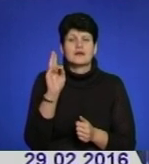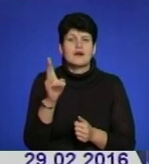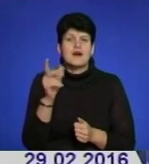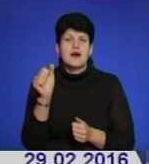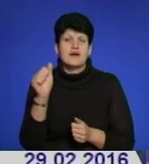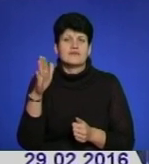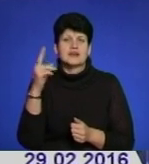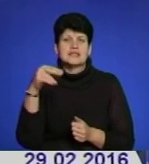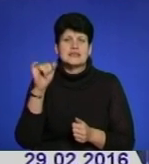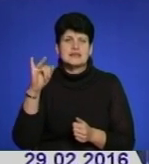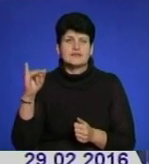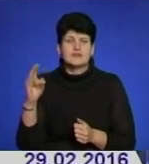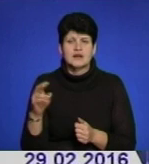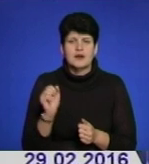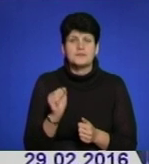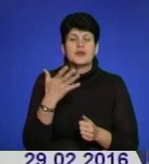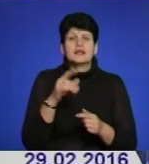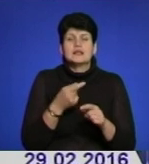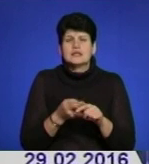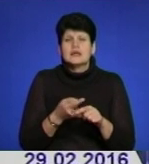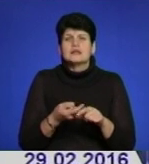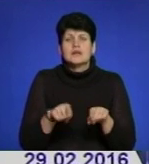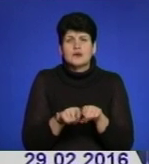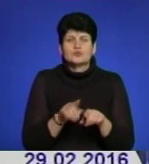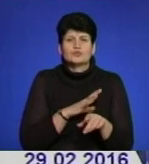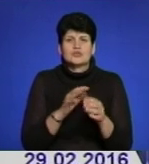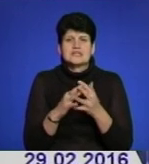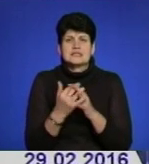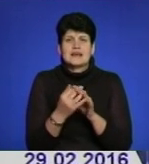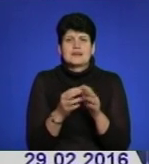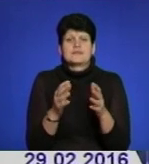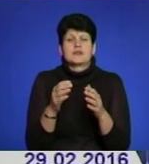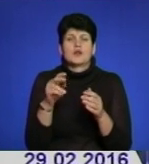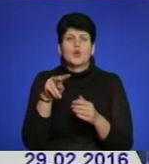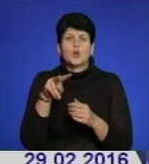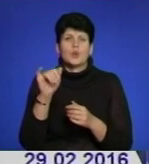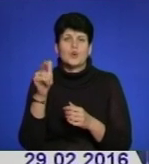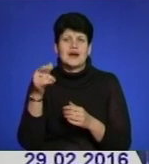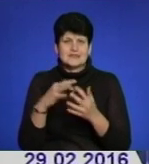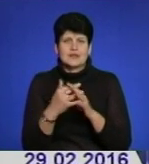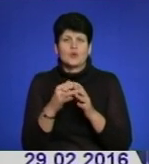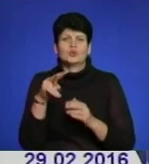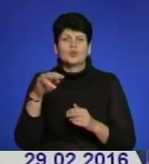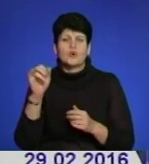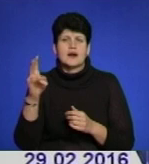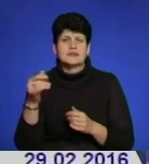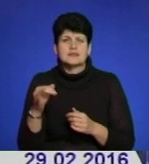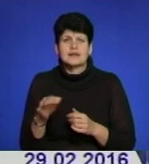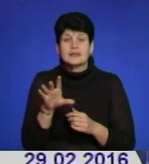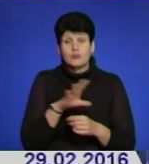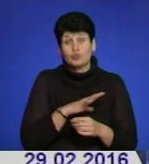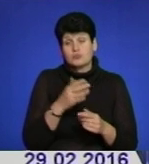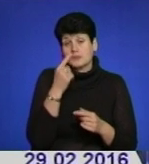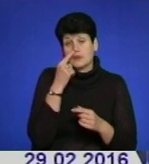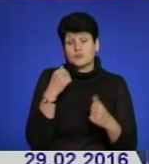Також було неспокійно на Світлодарській дозі. А саме поблизу селища Луганське. До останнього часу там був відносний спокій,